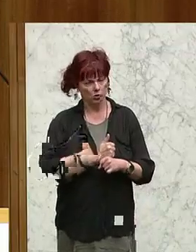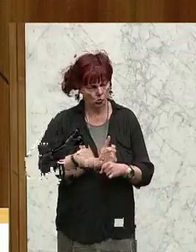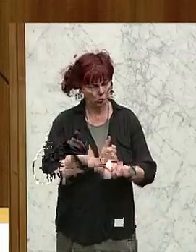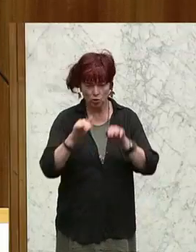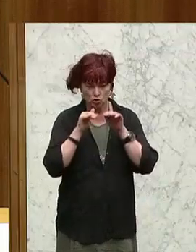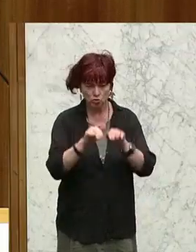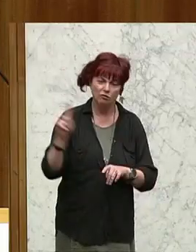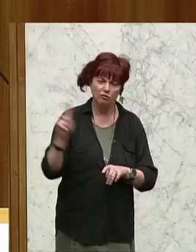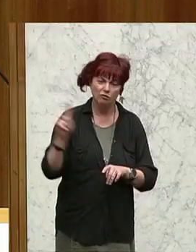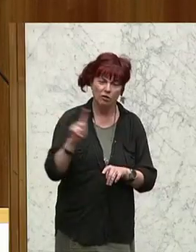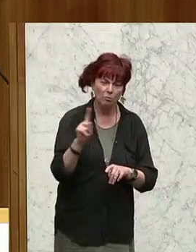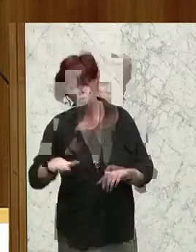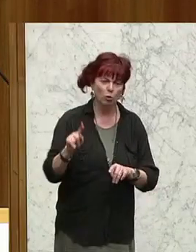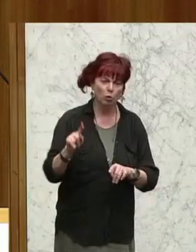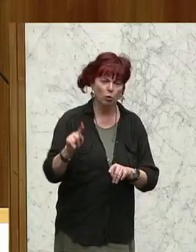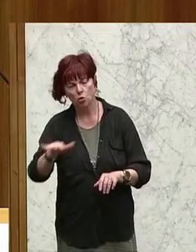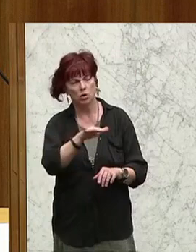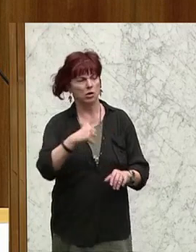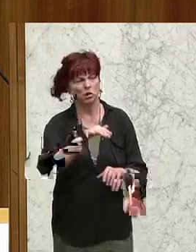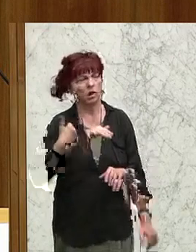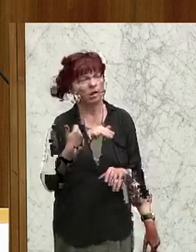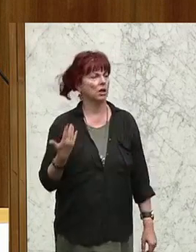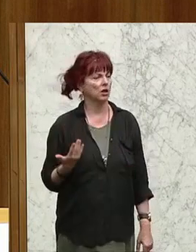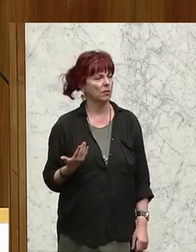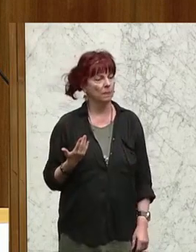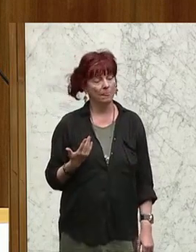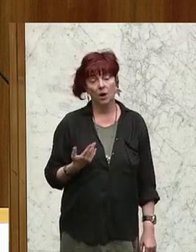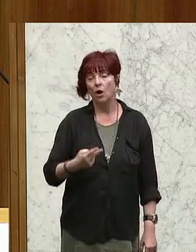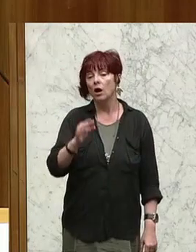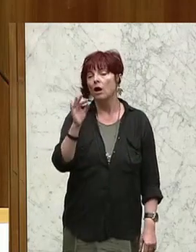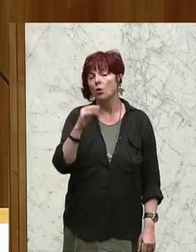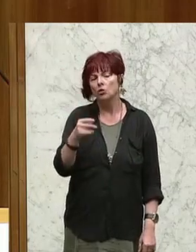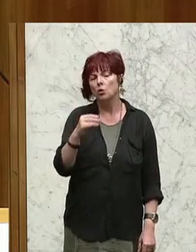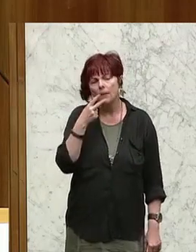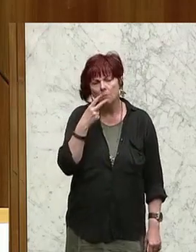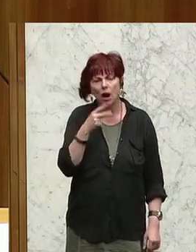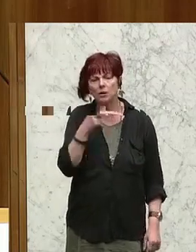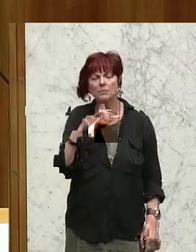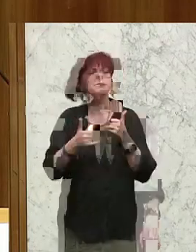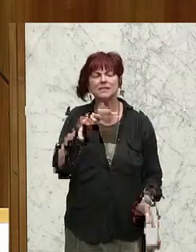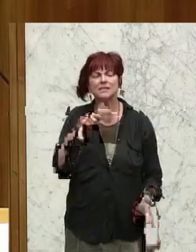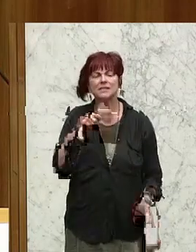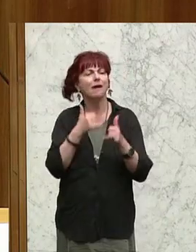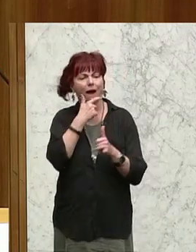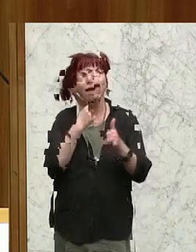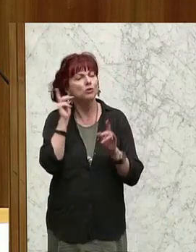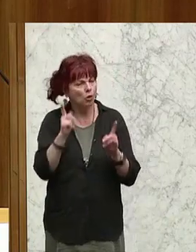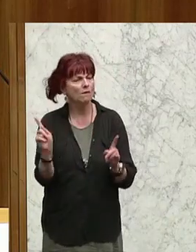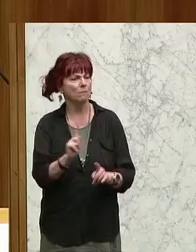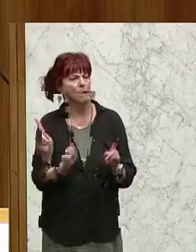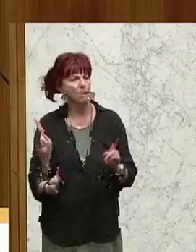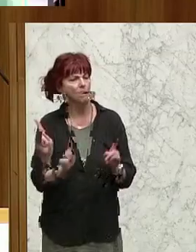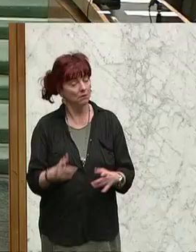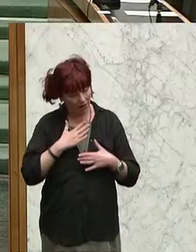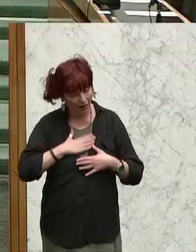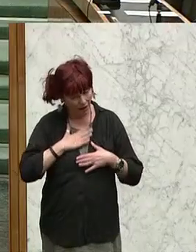Verbotsdaten für Jugendliche oder von mir aus Tabak bis 18 verbieten, was auch immer, was den Kindern hilft, wären wir sofort dabei gewesen. Was Sie